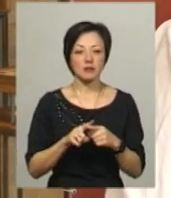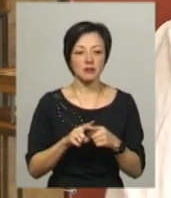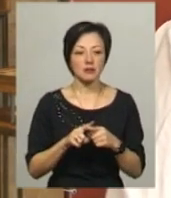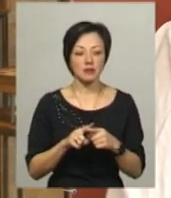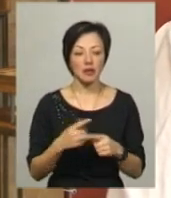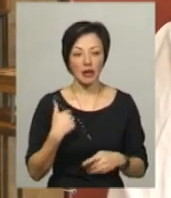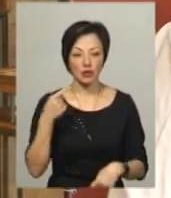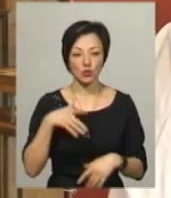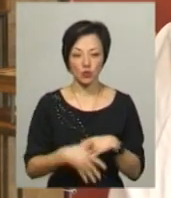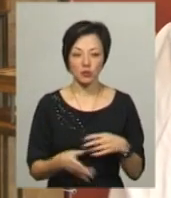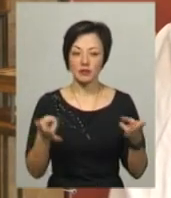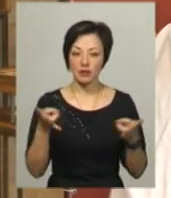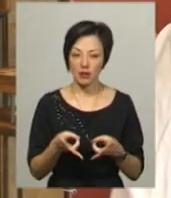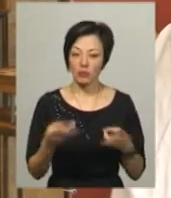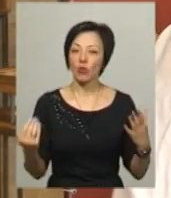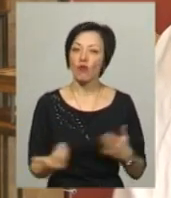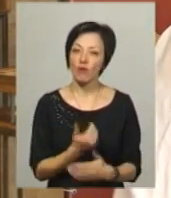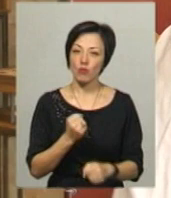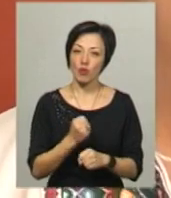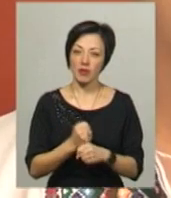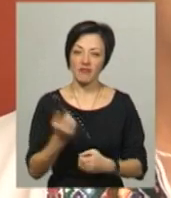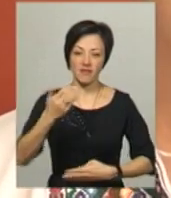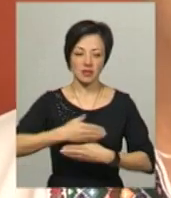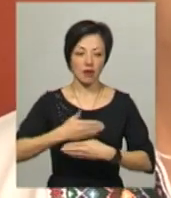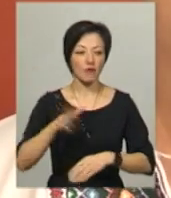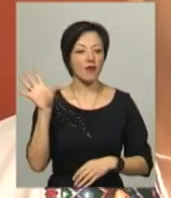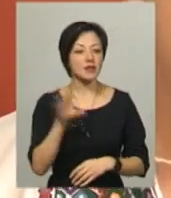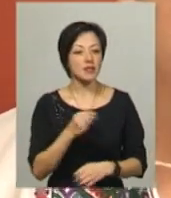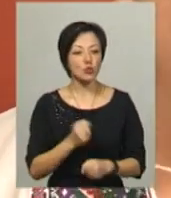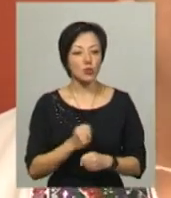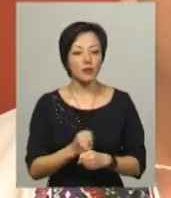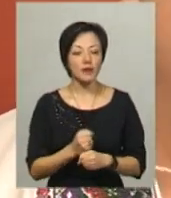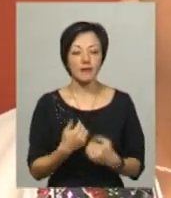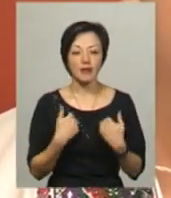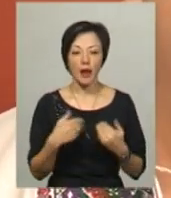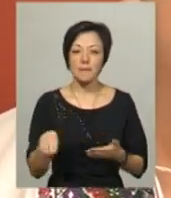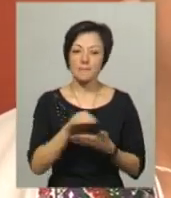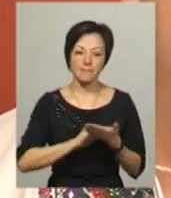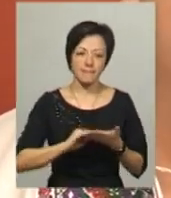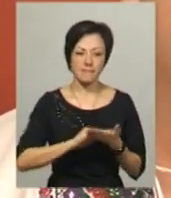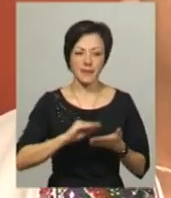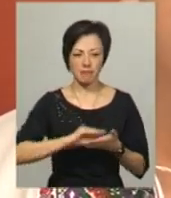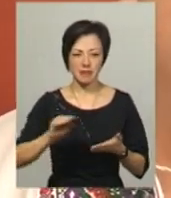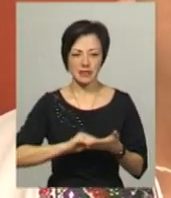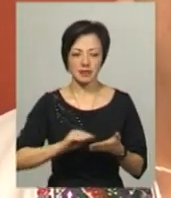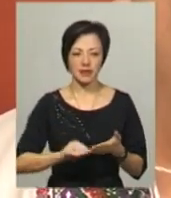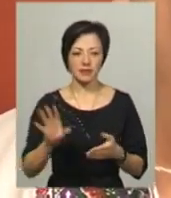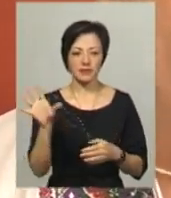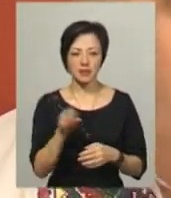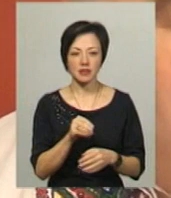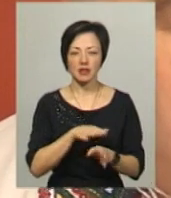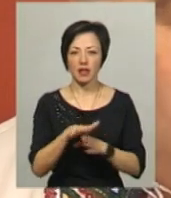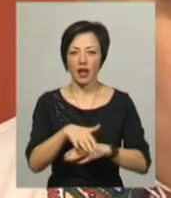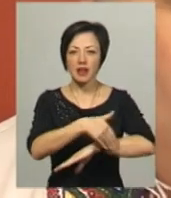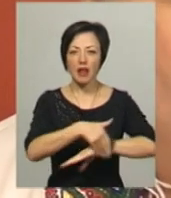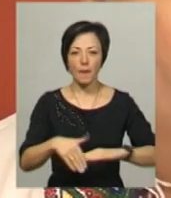І я зрозумів, що треба мені по-новому робити виставу. Я все зробив, переписав, і зробив, все це відбувається на